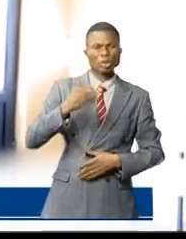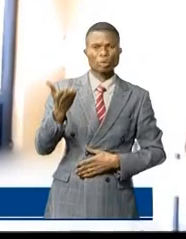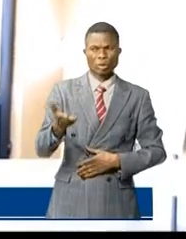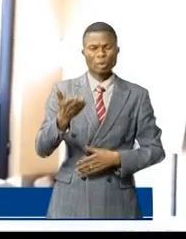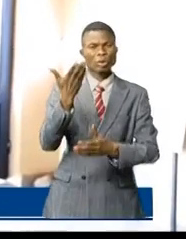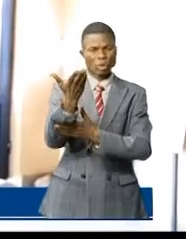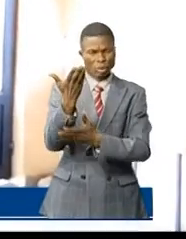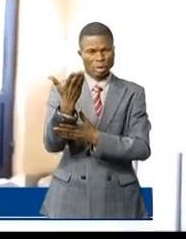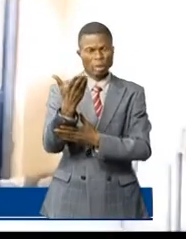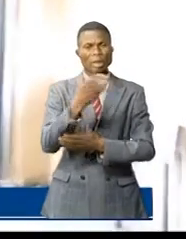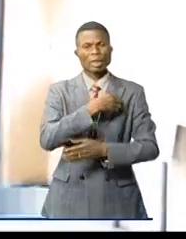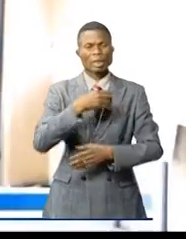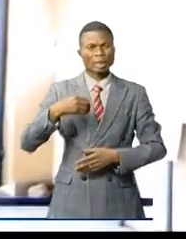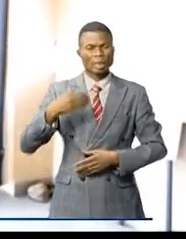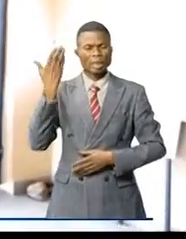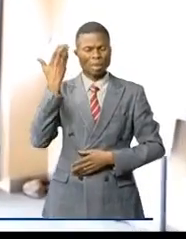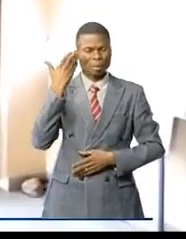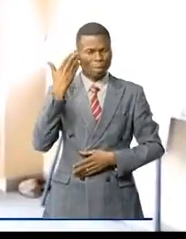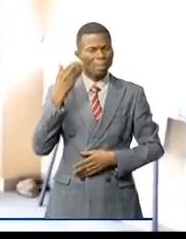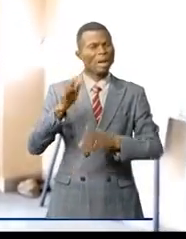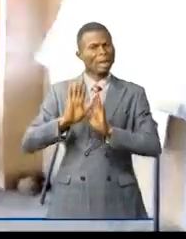Nous leur demanderons de lire une femme.